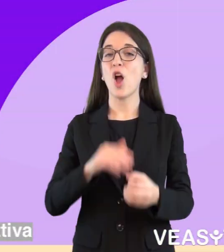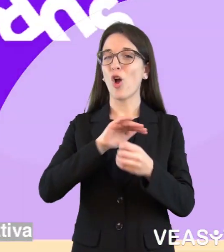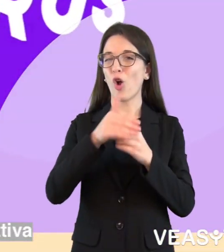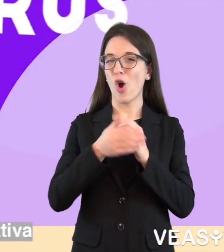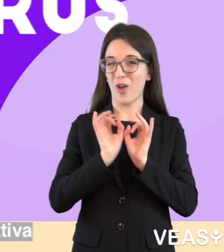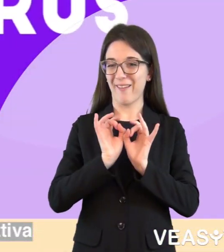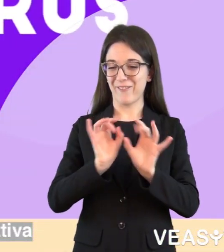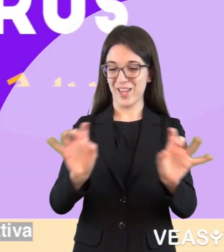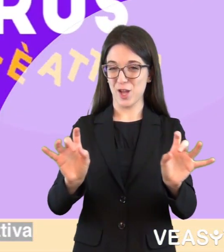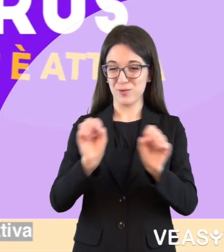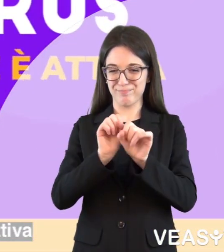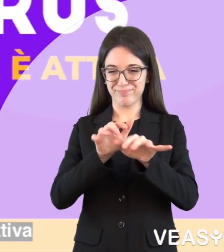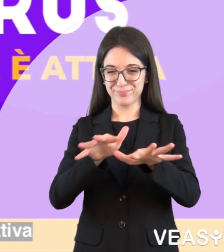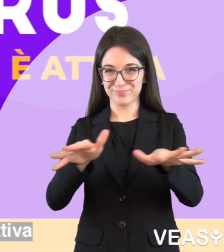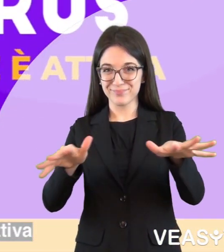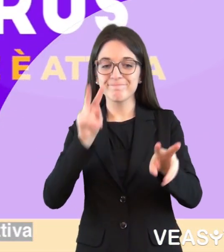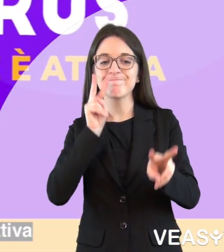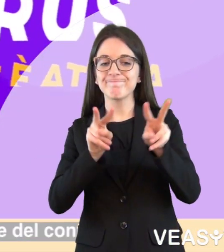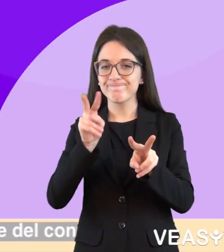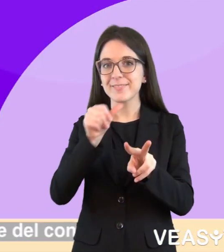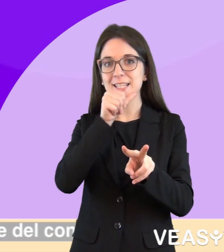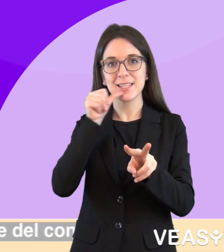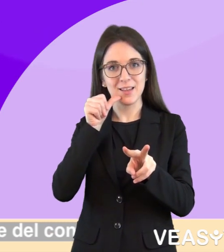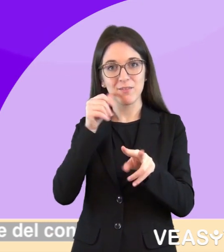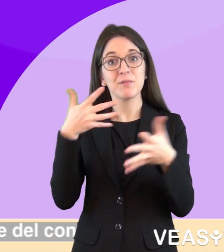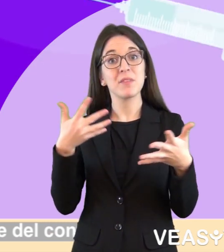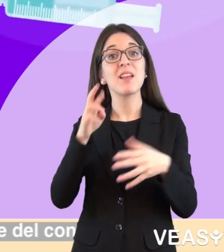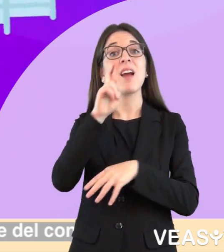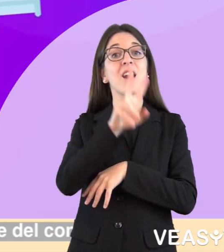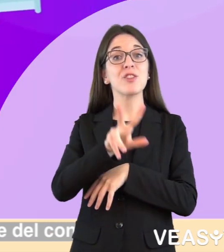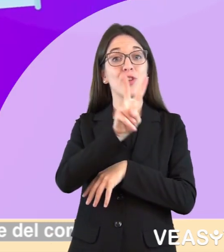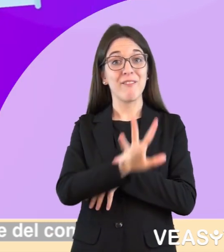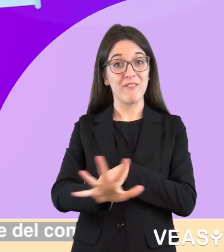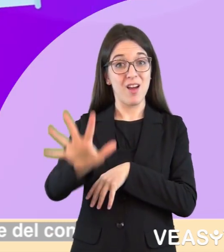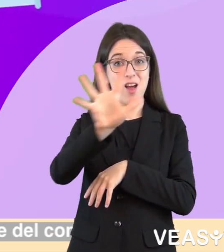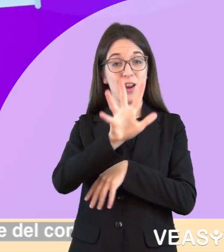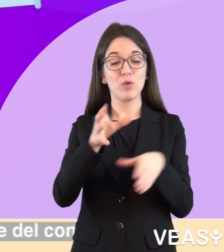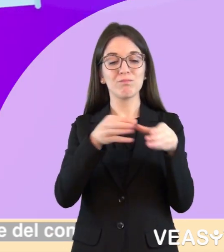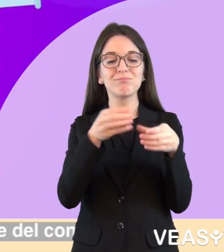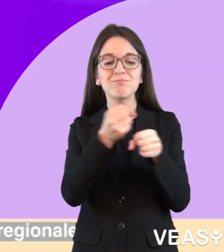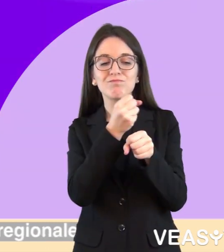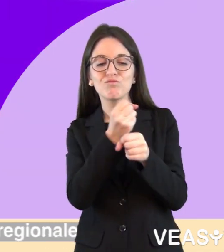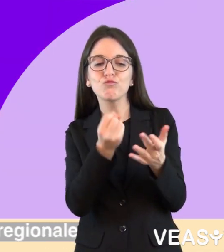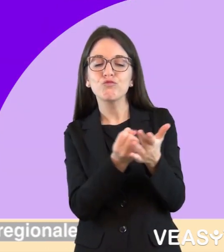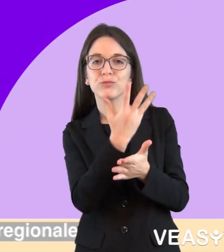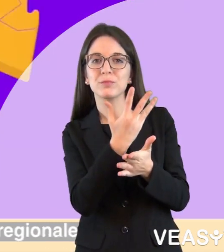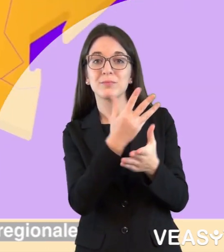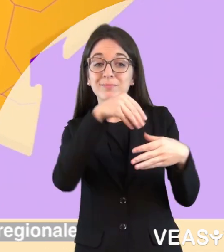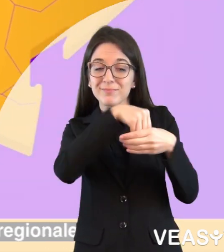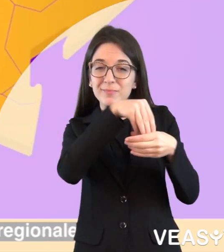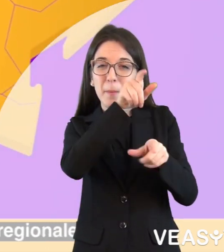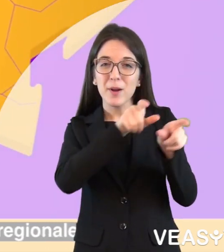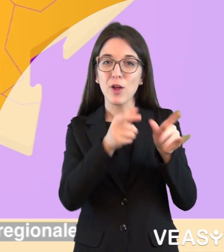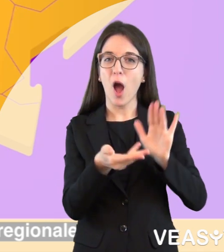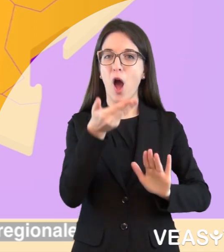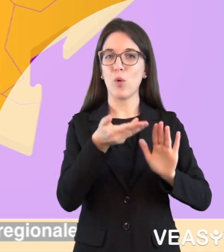Coronavirus, la task force regionale e attiva. Con l'obiettivo di seguire e presidiare l'evoluzione del contagio, la Regione Veneto